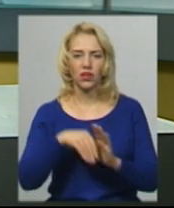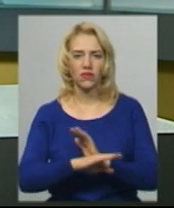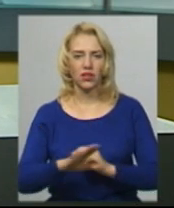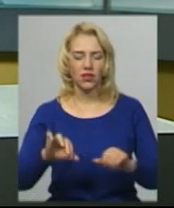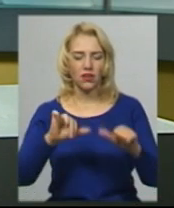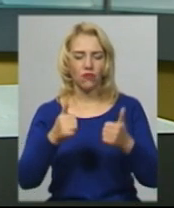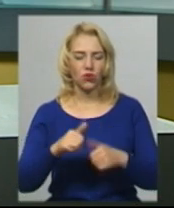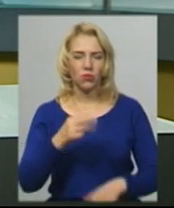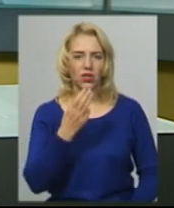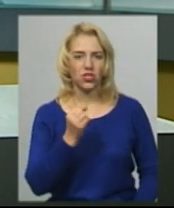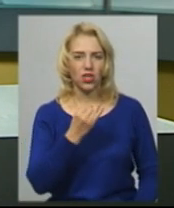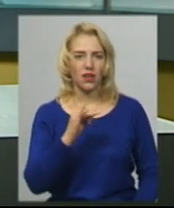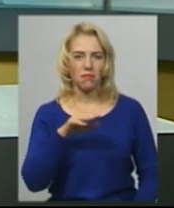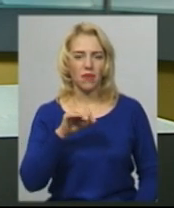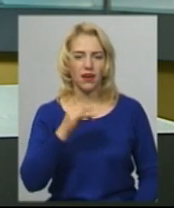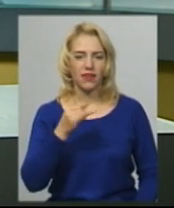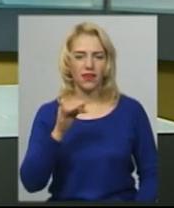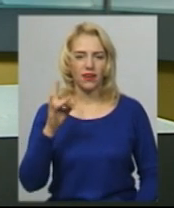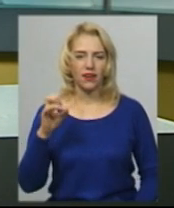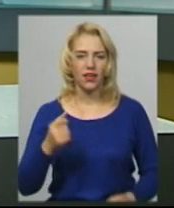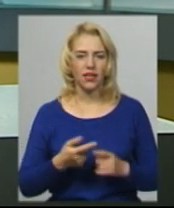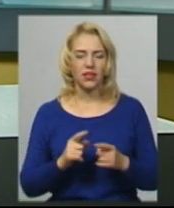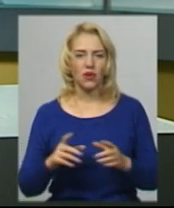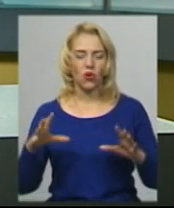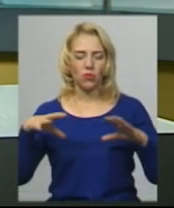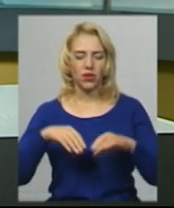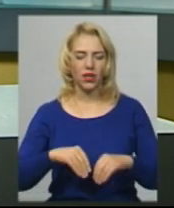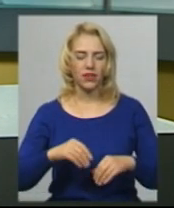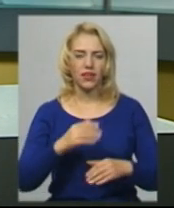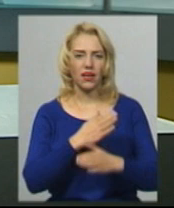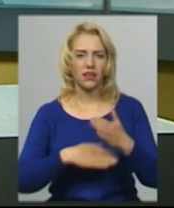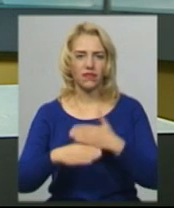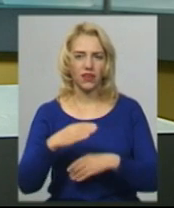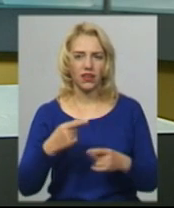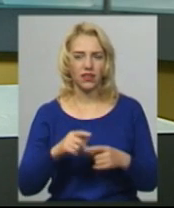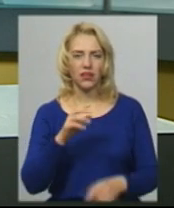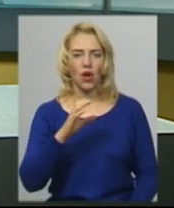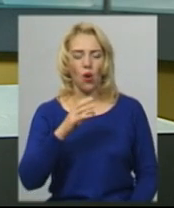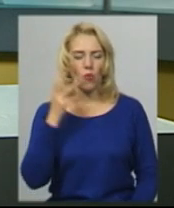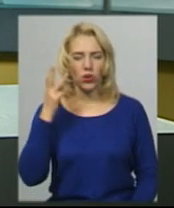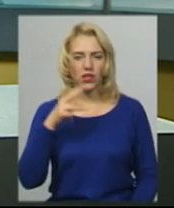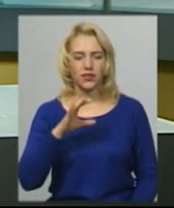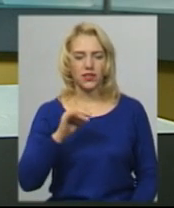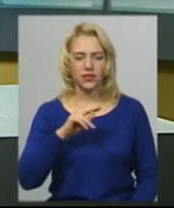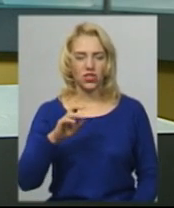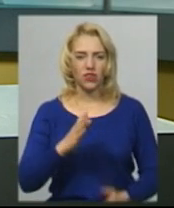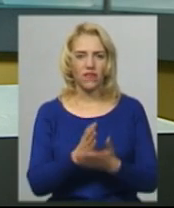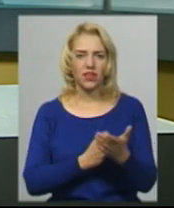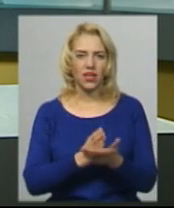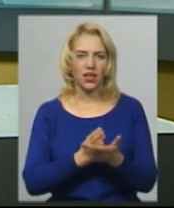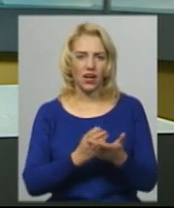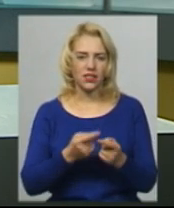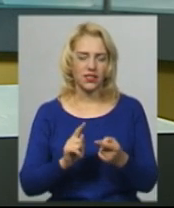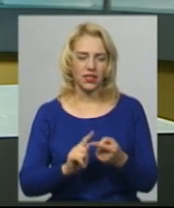Серед них громадського об'єднання, об'єднання учасників та інвалідів бойових дій, Подільська Січ, ветеранське братерство, спілка